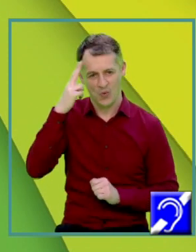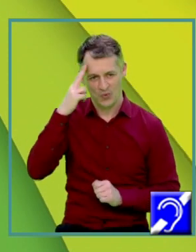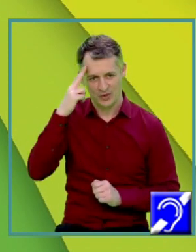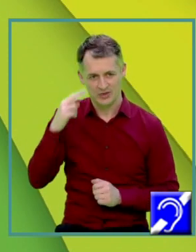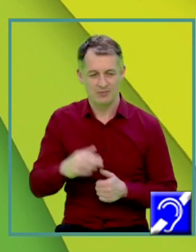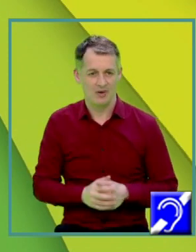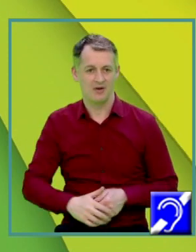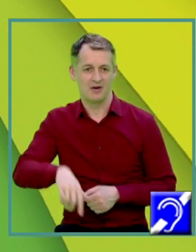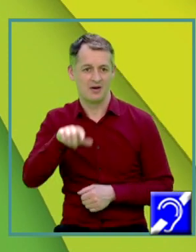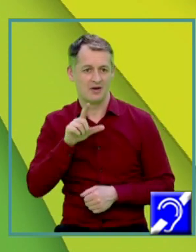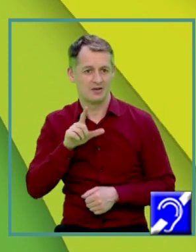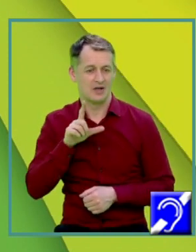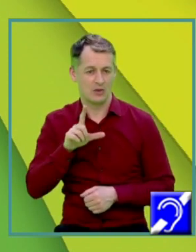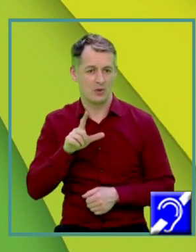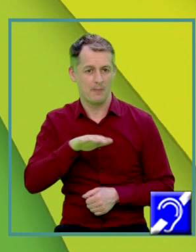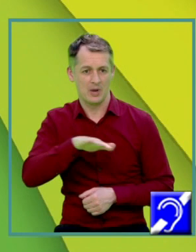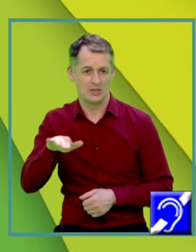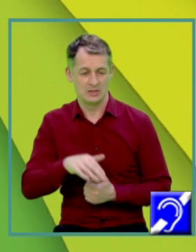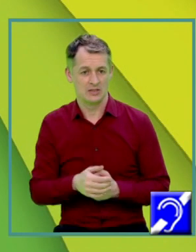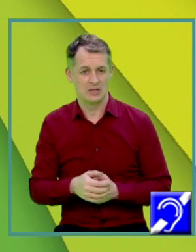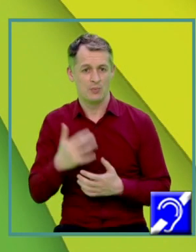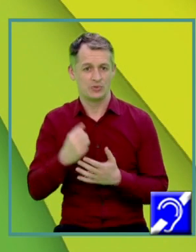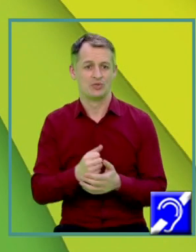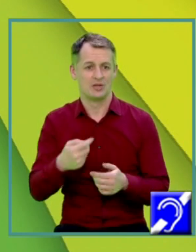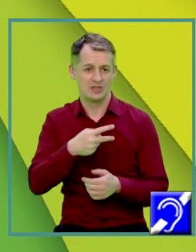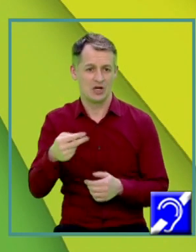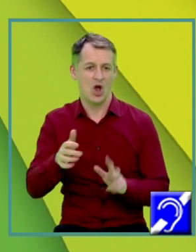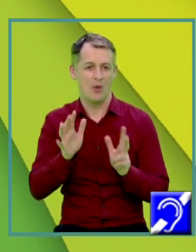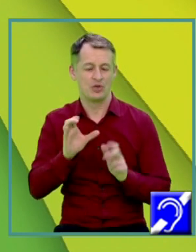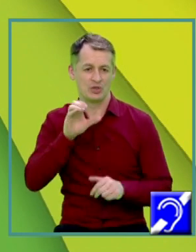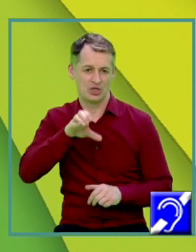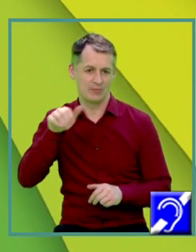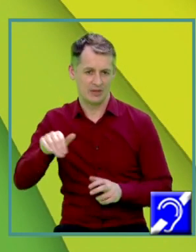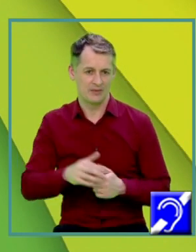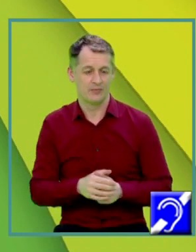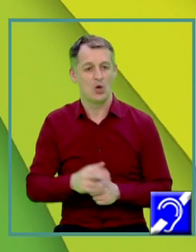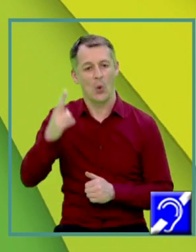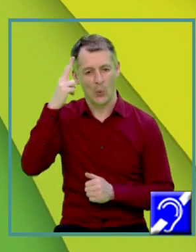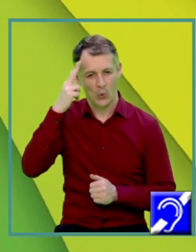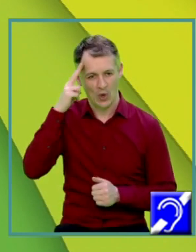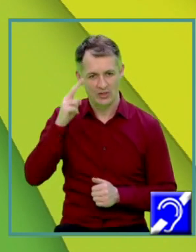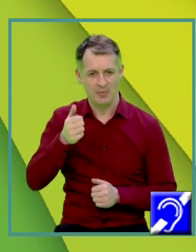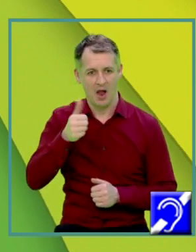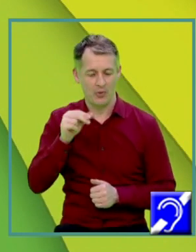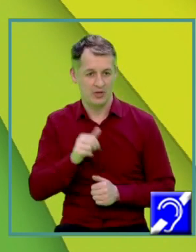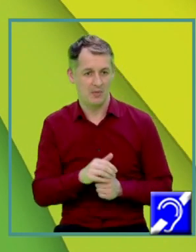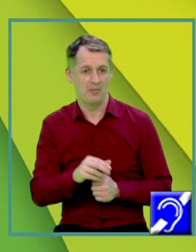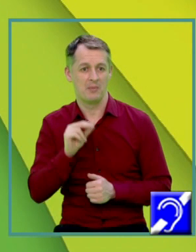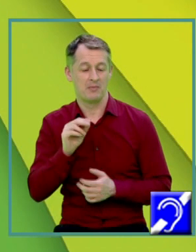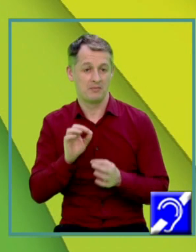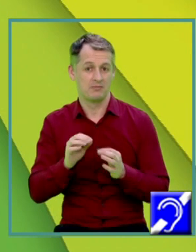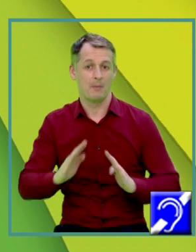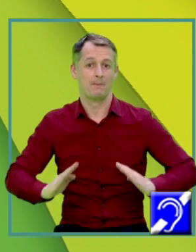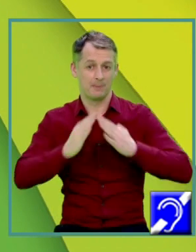bazei pe care am aflat-o aici am obținut-o 18 cm Cunoaștem apotema piramidei pentru că ne-a